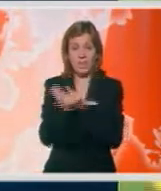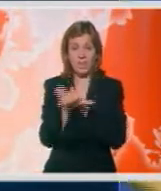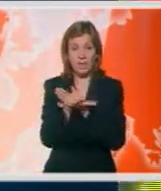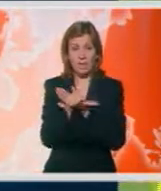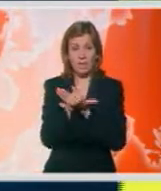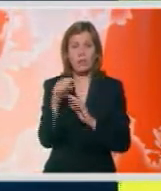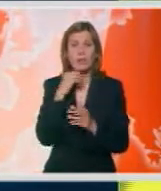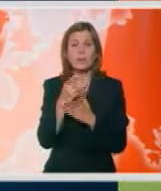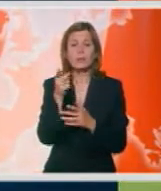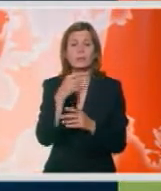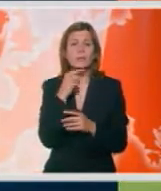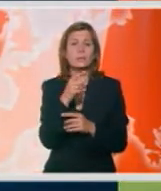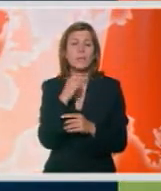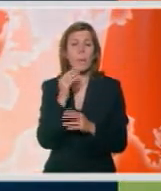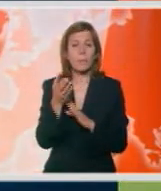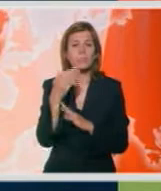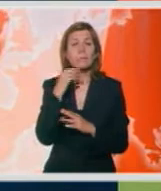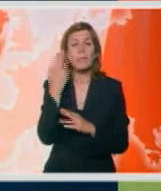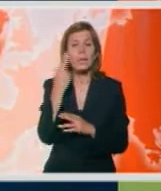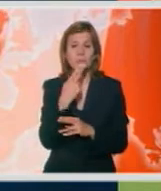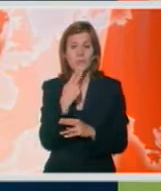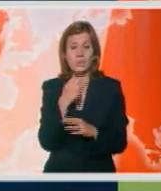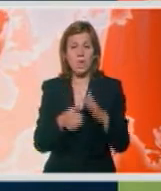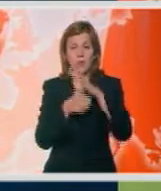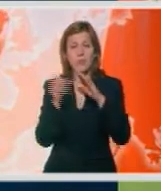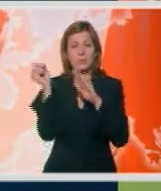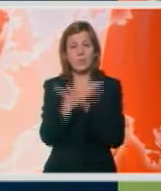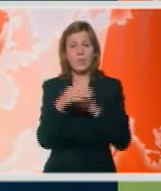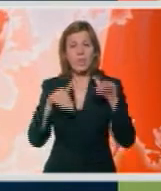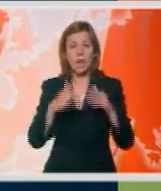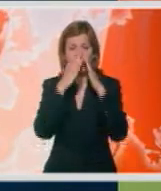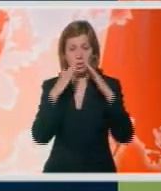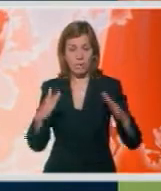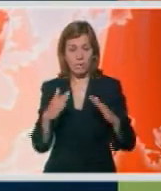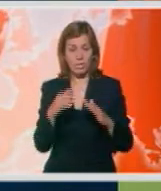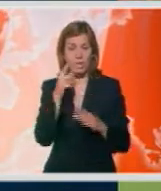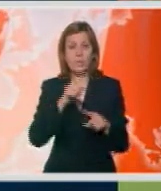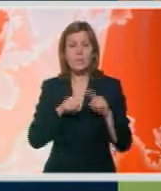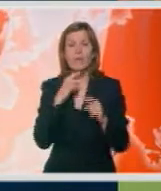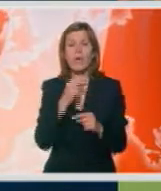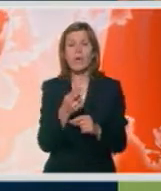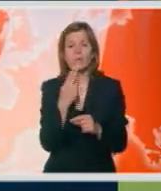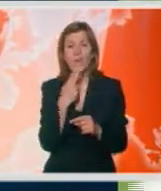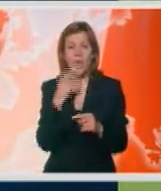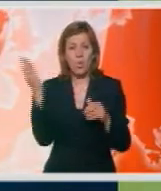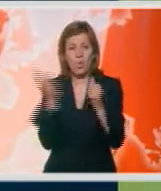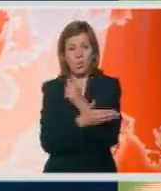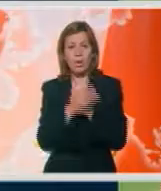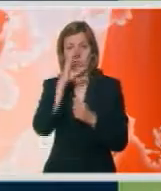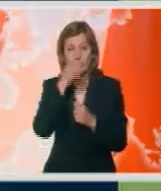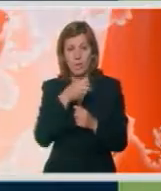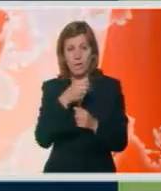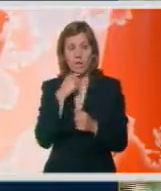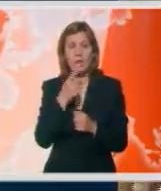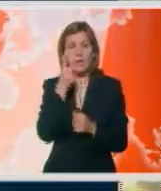Steroaciju je zanje trbalj batal. Prethodno je glavni sudija, teriv on isključio igrača domaćih, Jimmy Conrad, zbog faula nad Bugarinom. Iako se